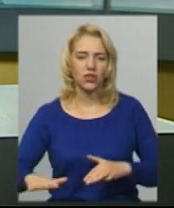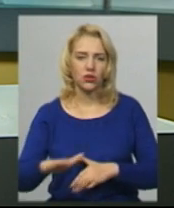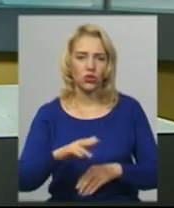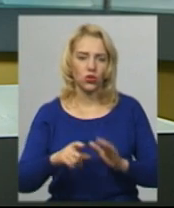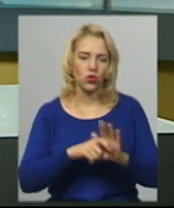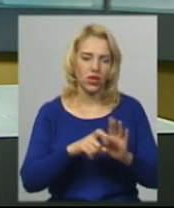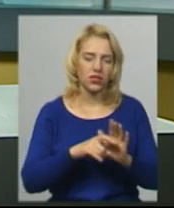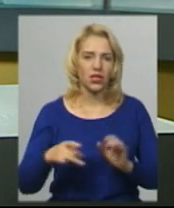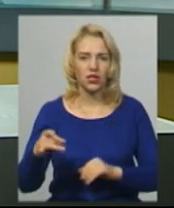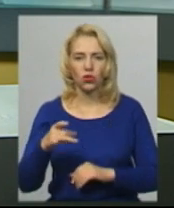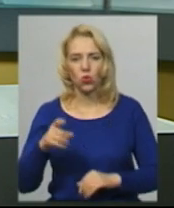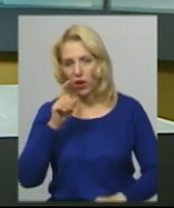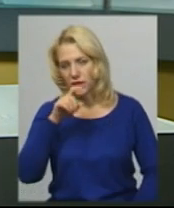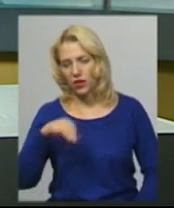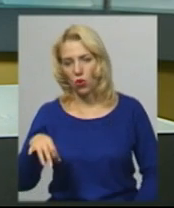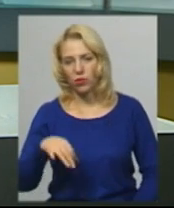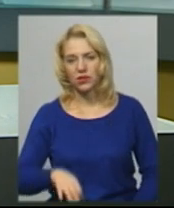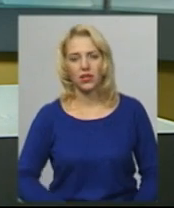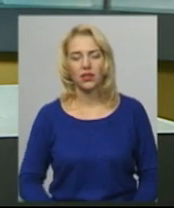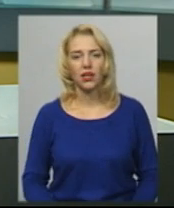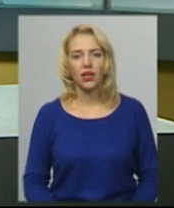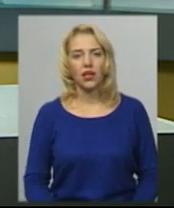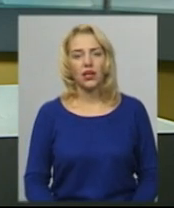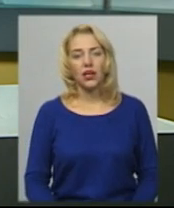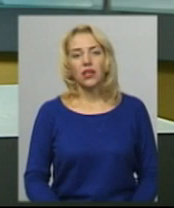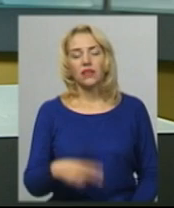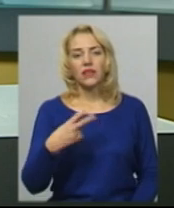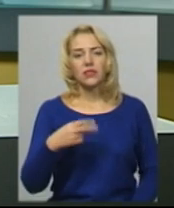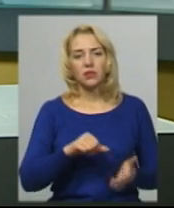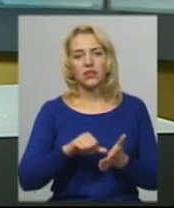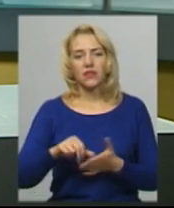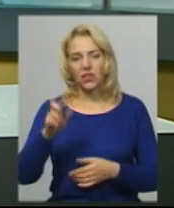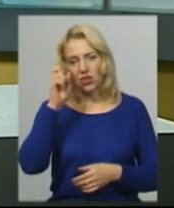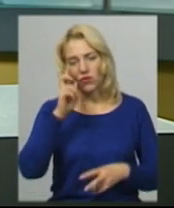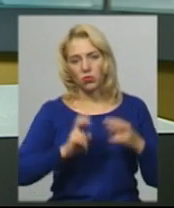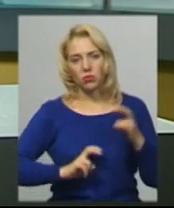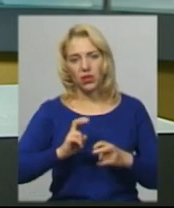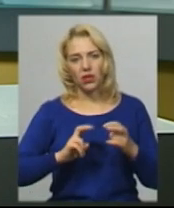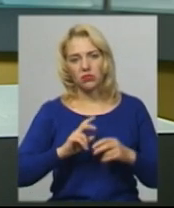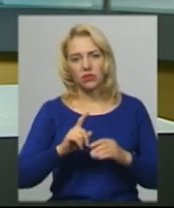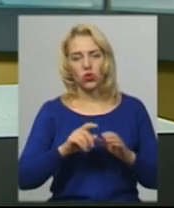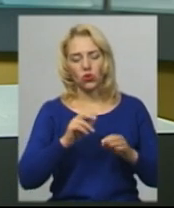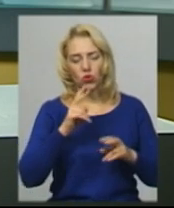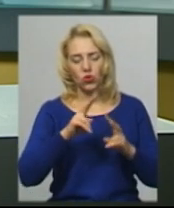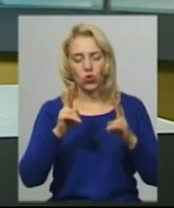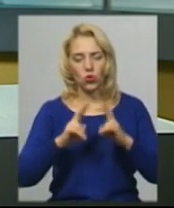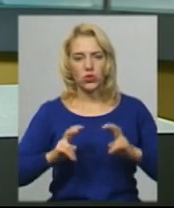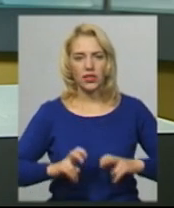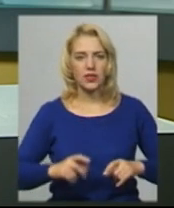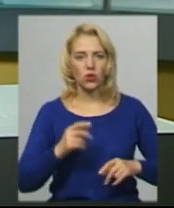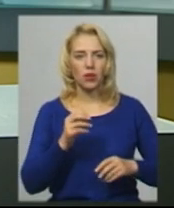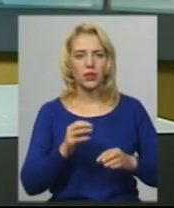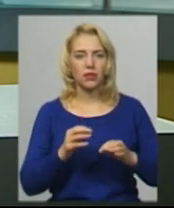Донецької та Луганської областей. 20 представників державного підприємства «Дослідне господарство про скурівка»